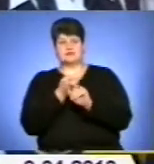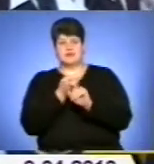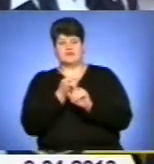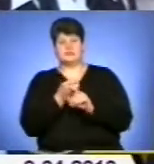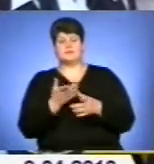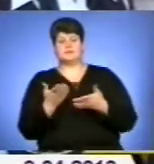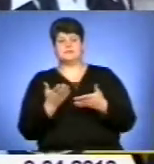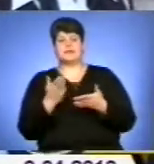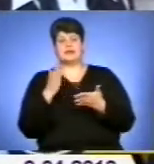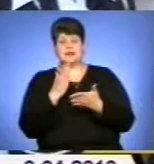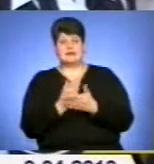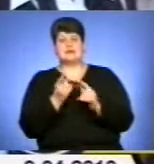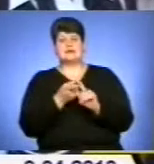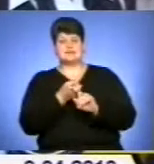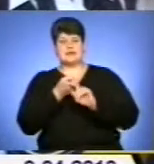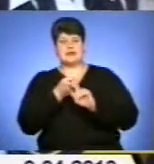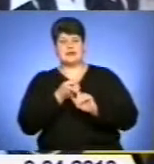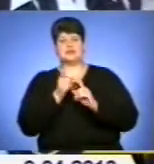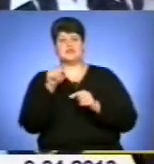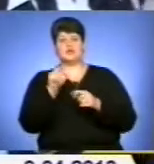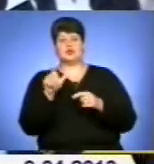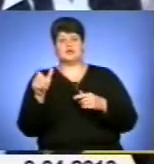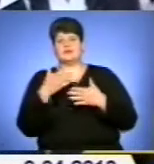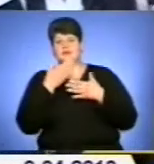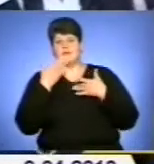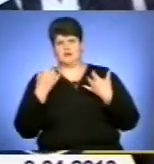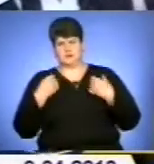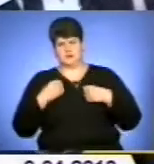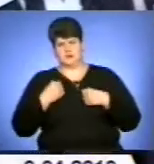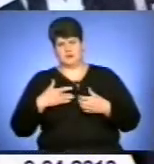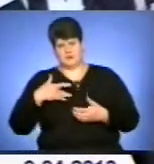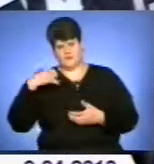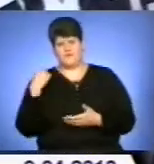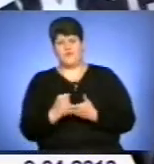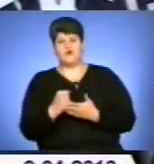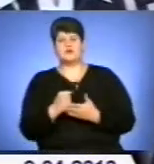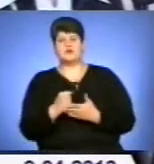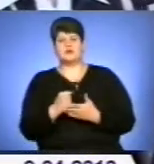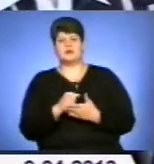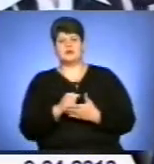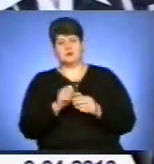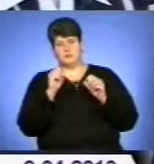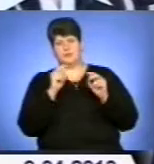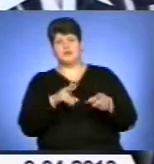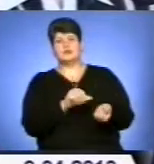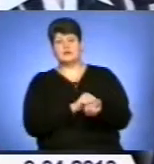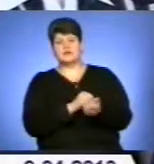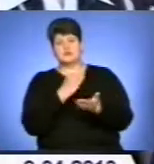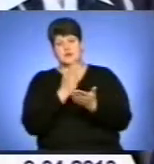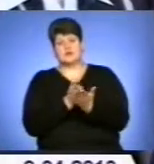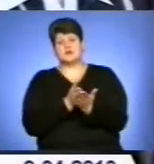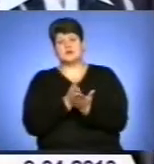ті люди, які не вистачає волі, не вистачає сили вийти з цієї залежності, вони стають на